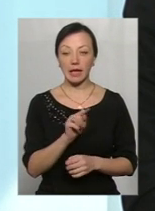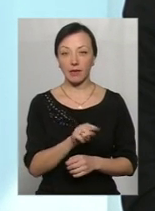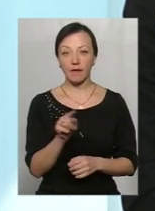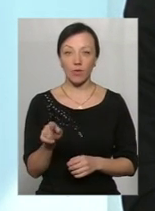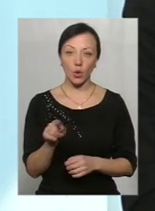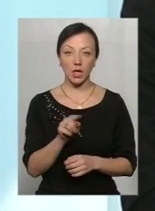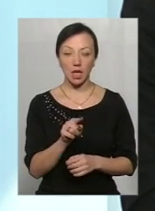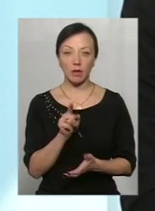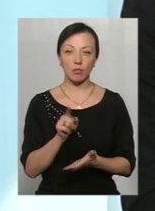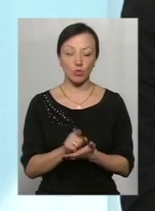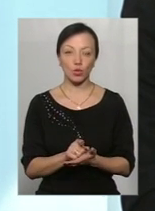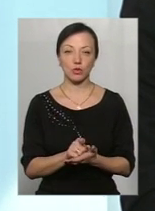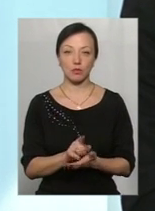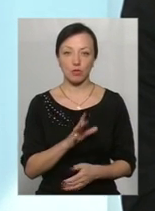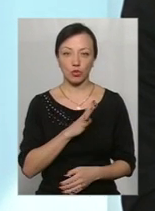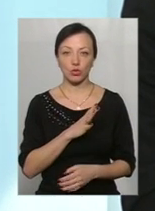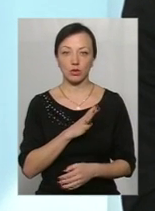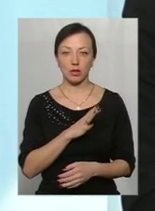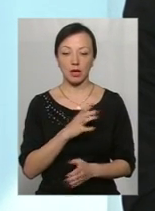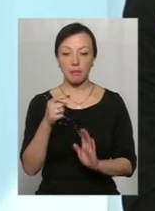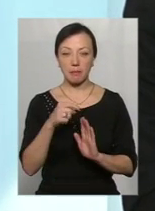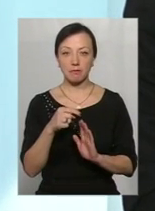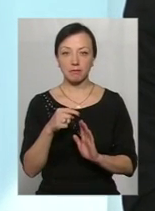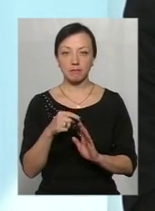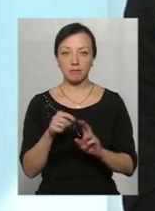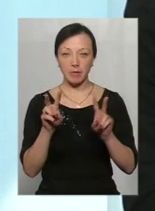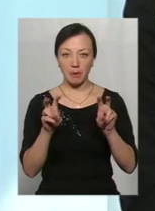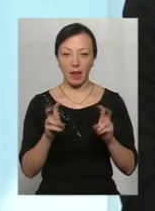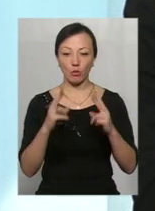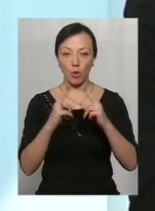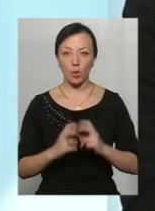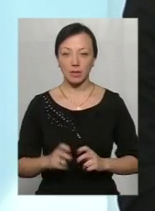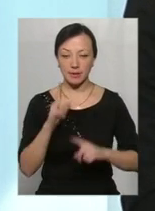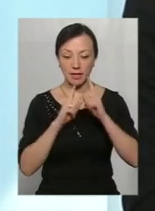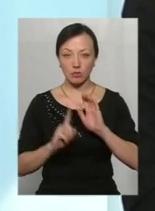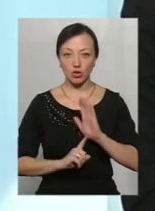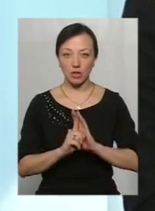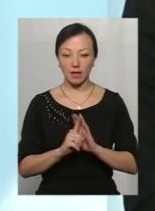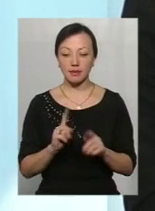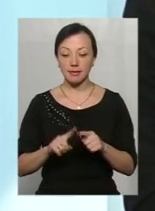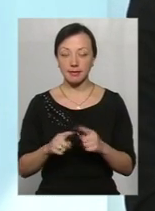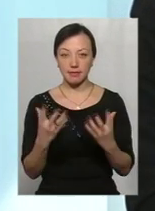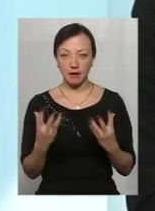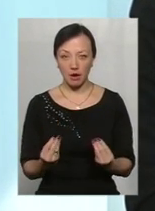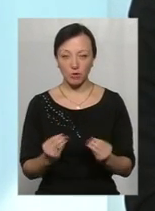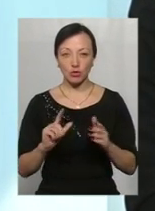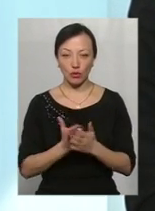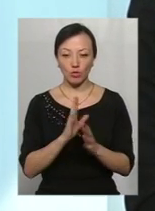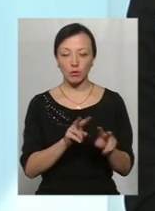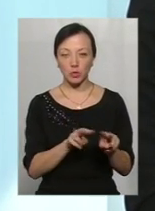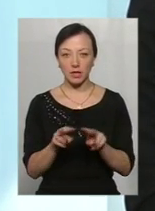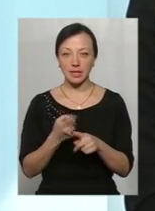мусять бути предметом розгляду на цій сесії, яка починається буквально днями. І ми знову будемо